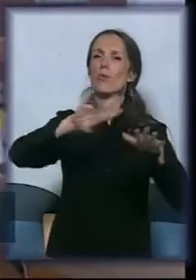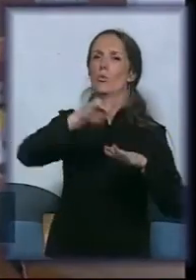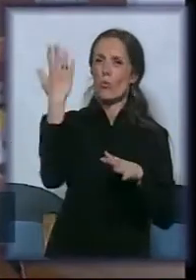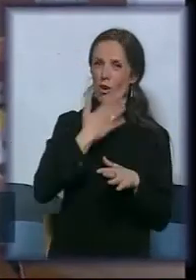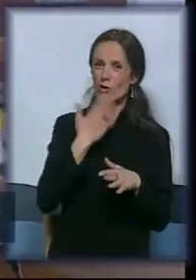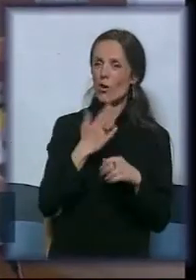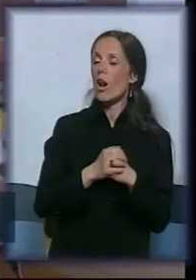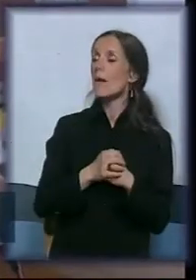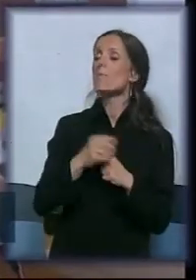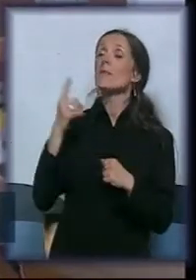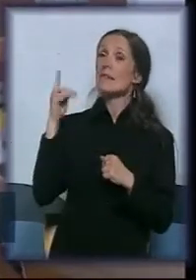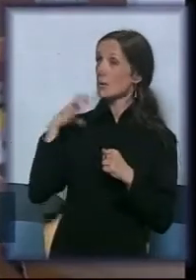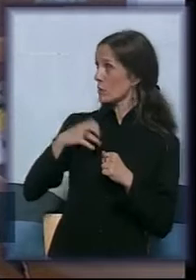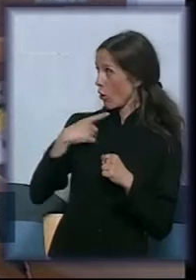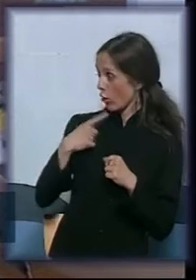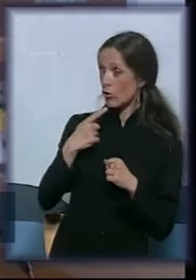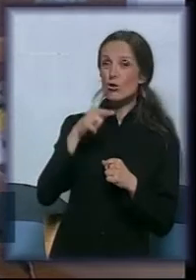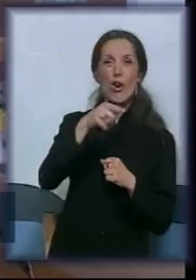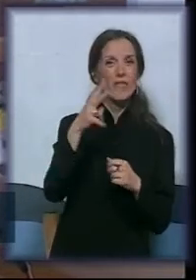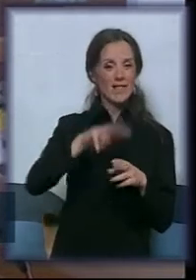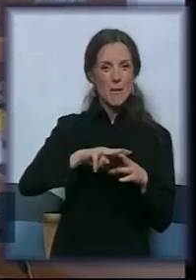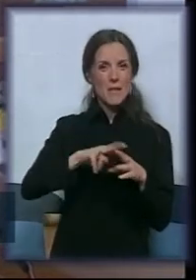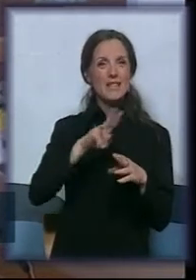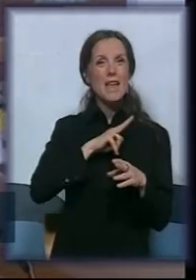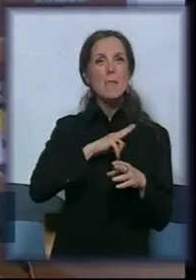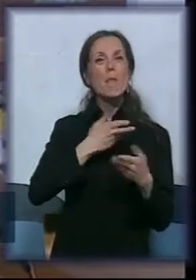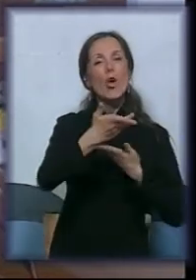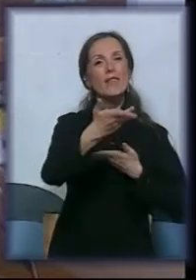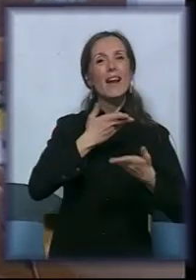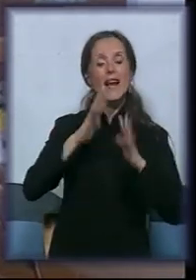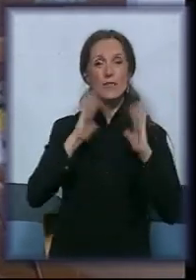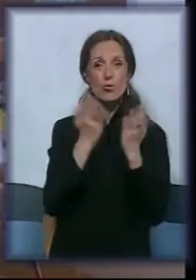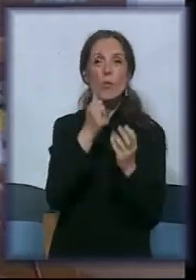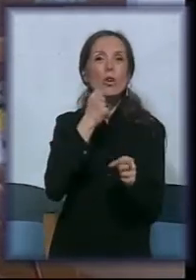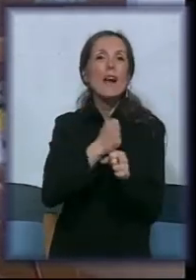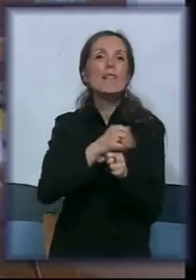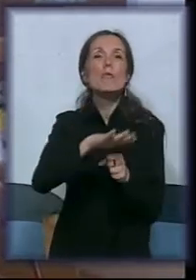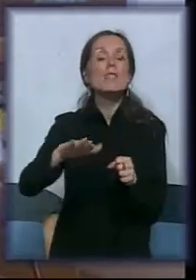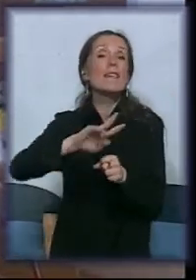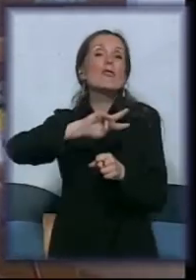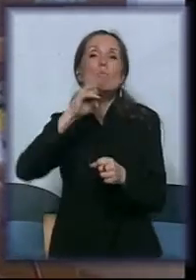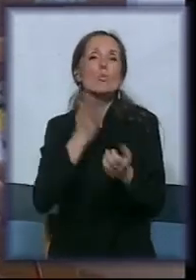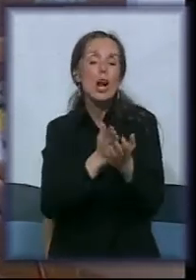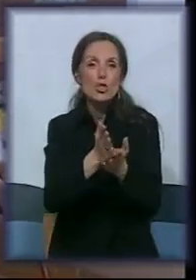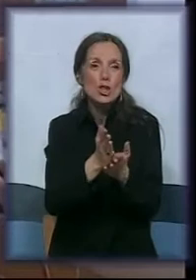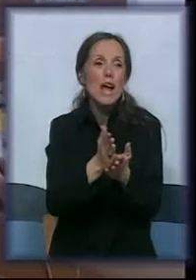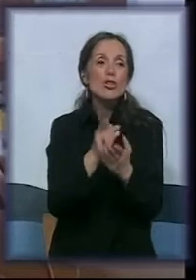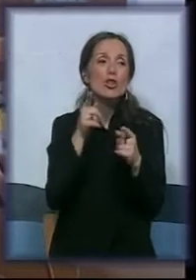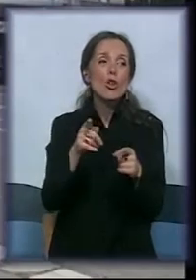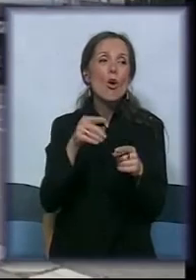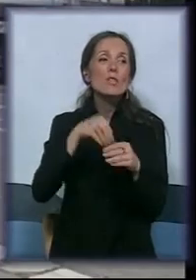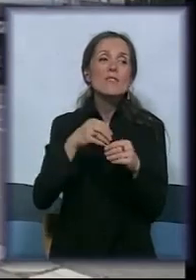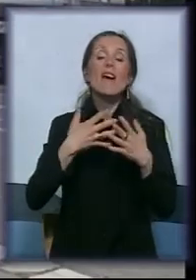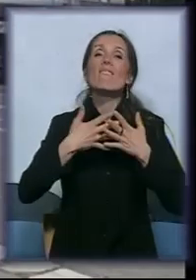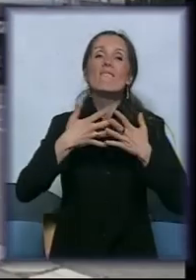ovih dva meseca imamo interaktivnu sobu i da radimo sa decom na drugačiji način. To zapravo je veliki